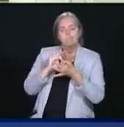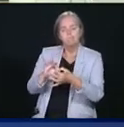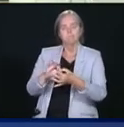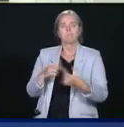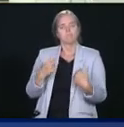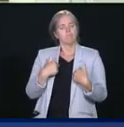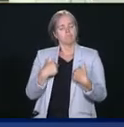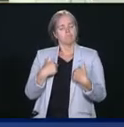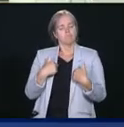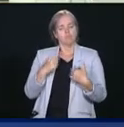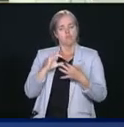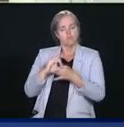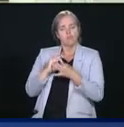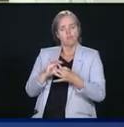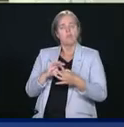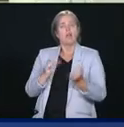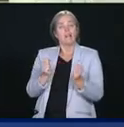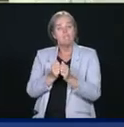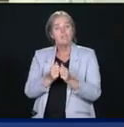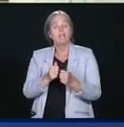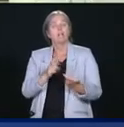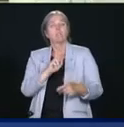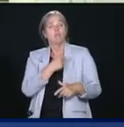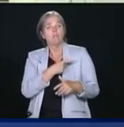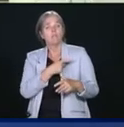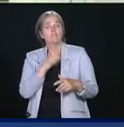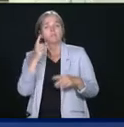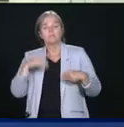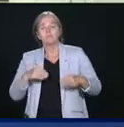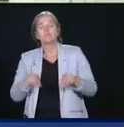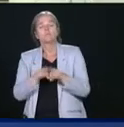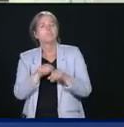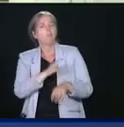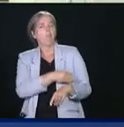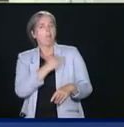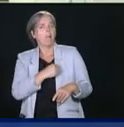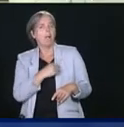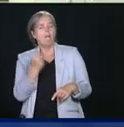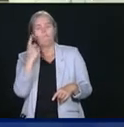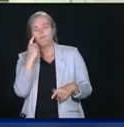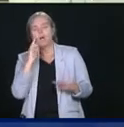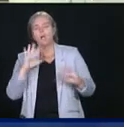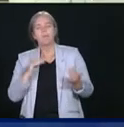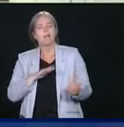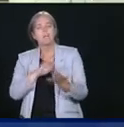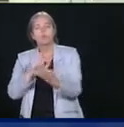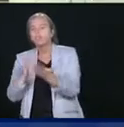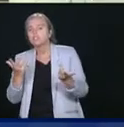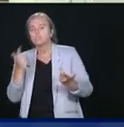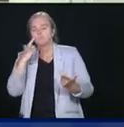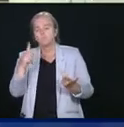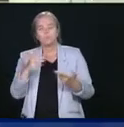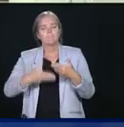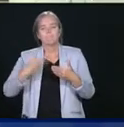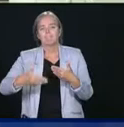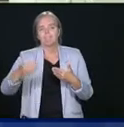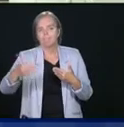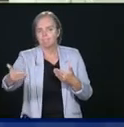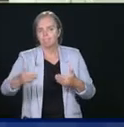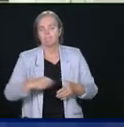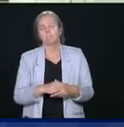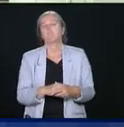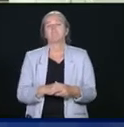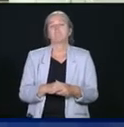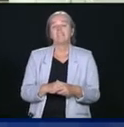provinces, tout comme avec les maires et d'autres dirigeants, sur ce que cette approche devrait inclure. Parce qu'il y a un éventail de problèmes